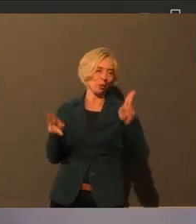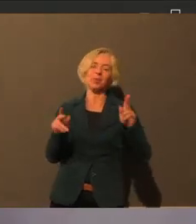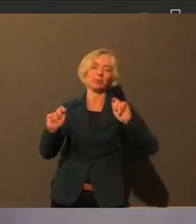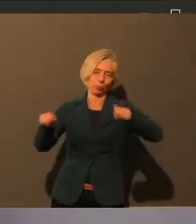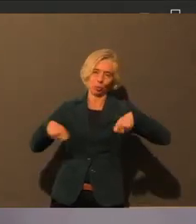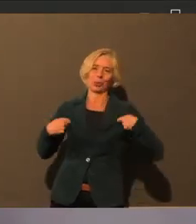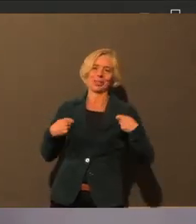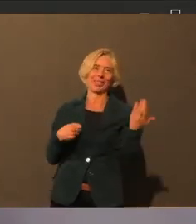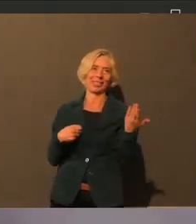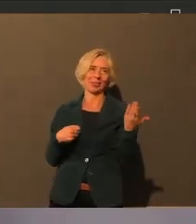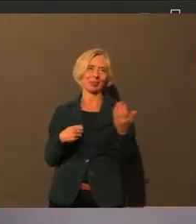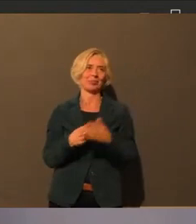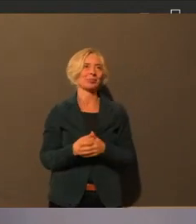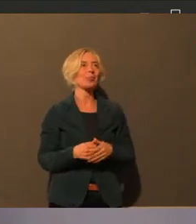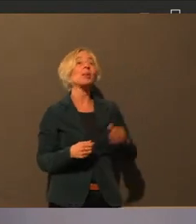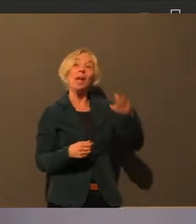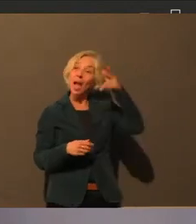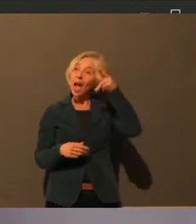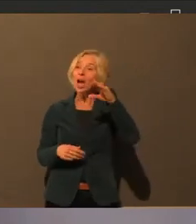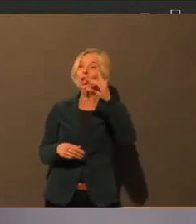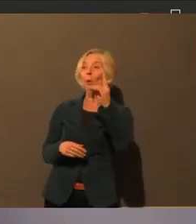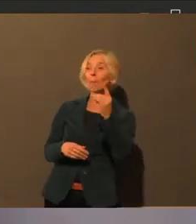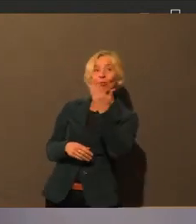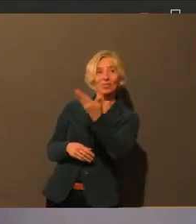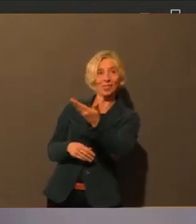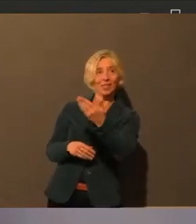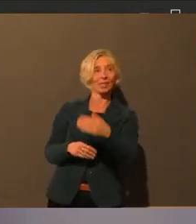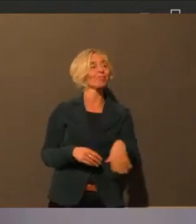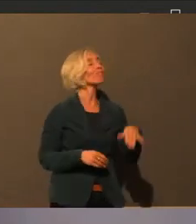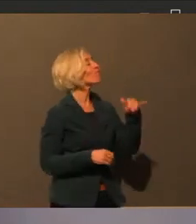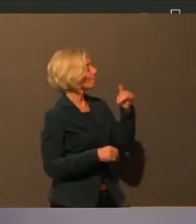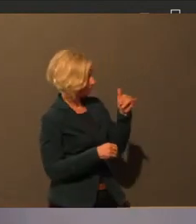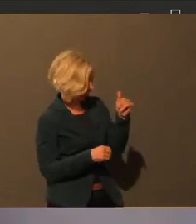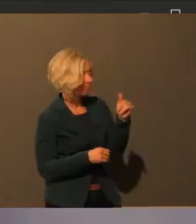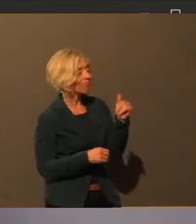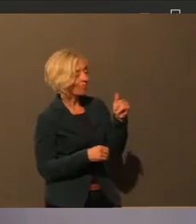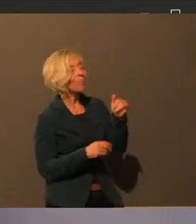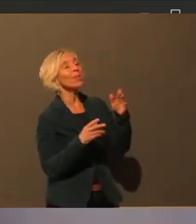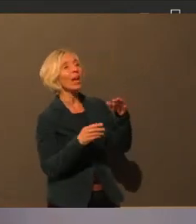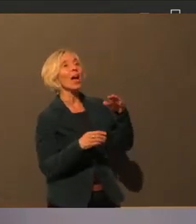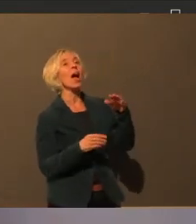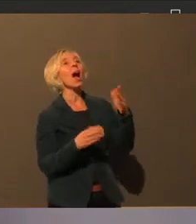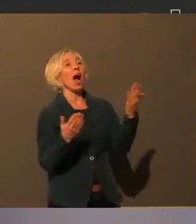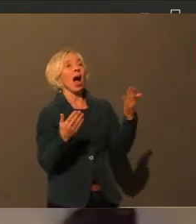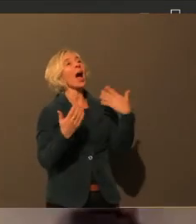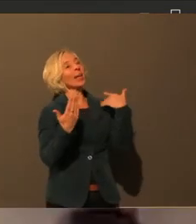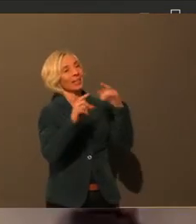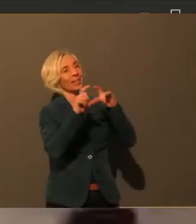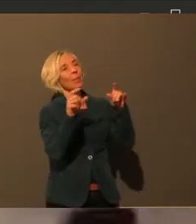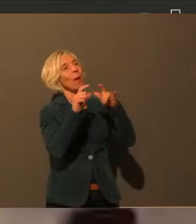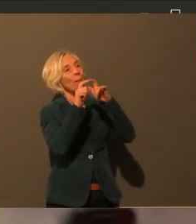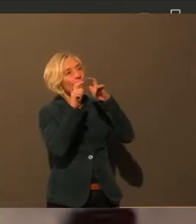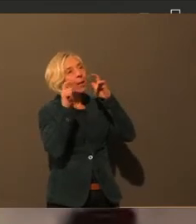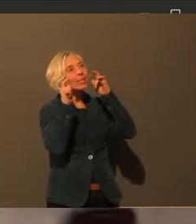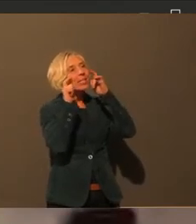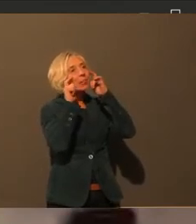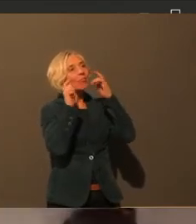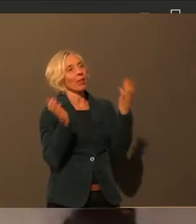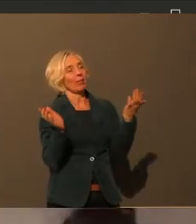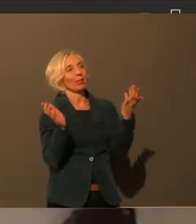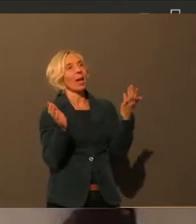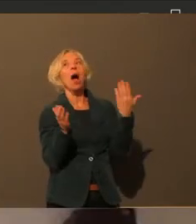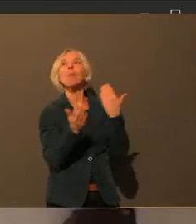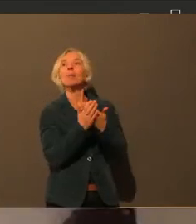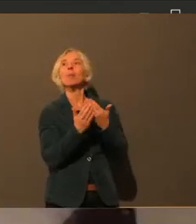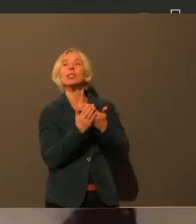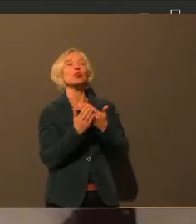Zur Maskenpflicht. Ich denke auch an die Menschen, die Augsburg besuchen. Die wissen nicht, in welchen Straßen